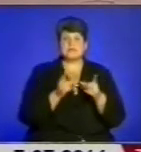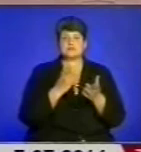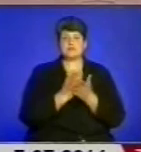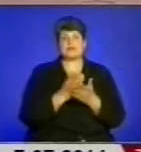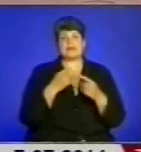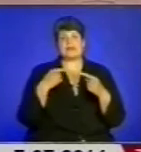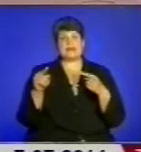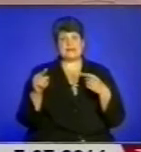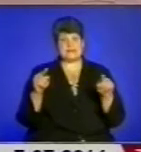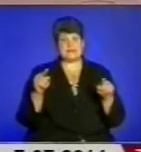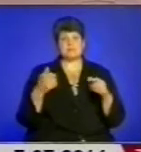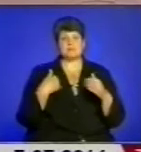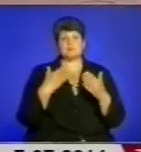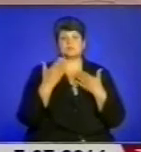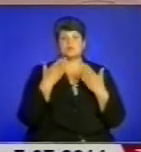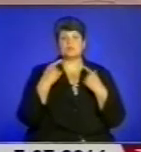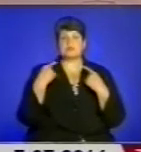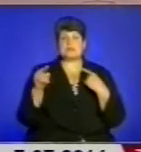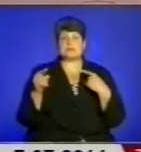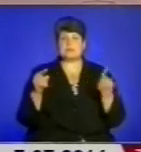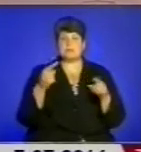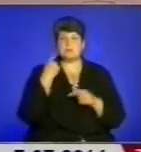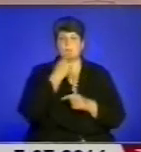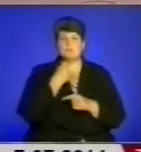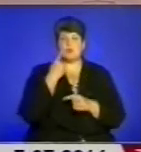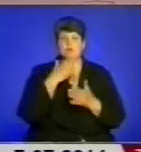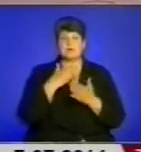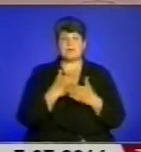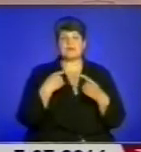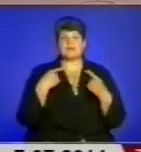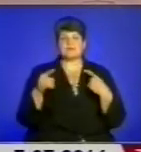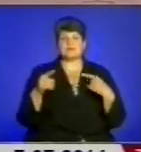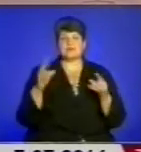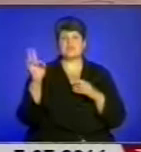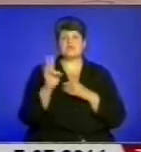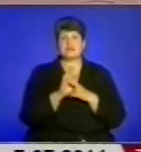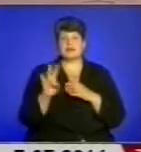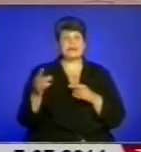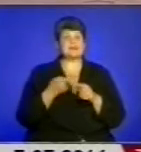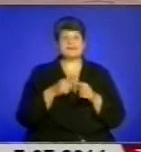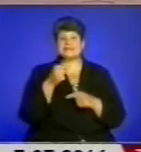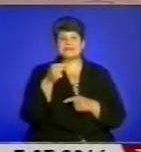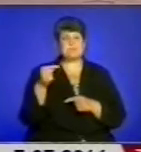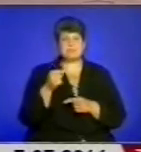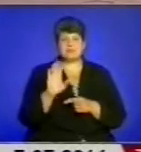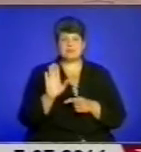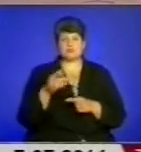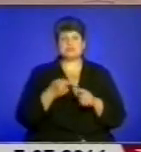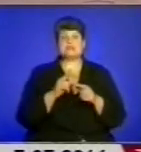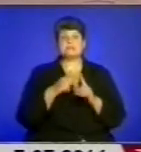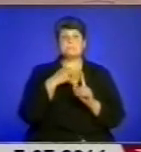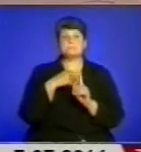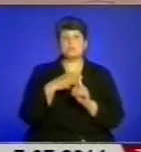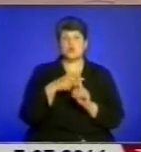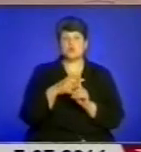спілкуємося різними мовами, у нас є відмінності у релігії. Але це не мінус, це є плюс, тому що ми на цих